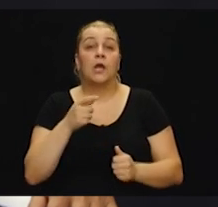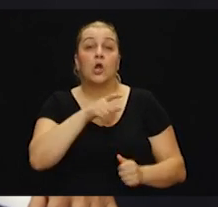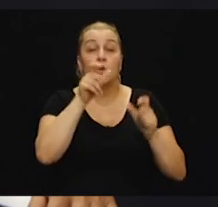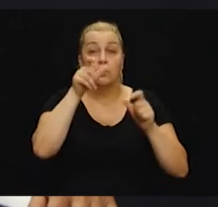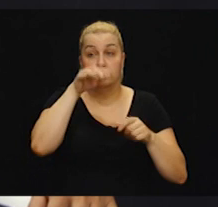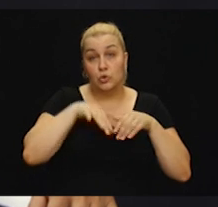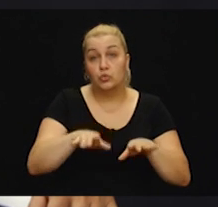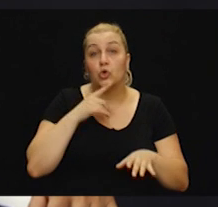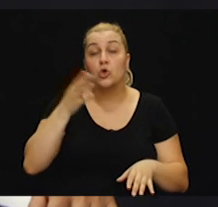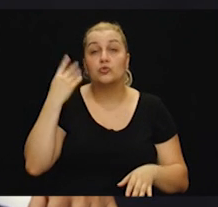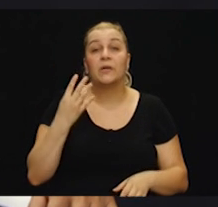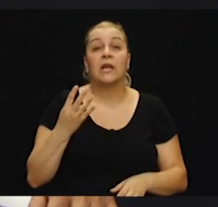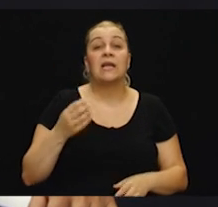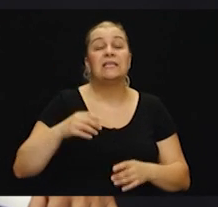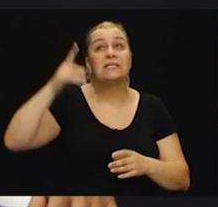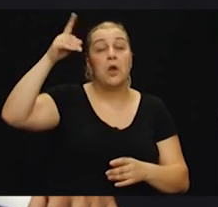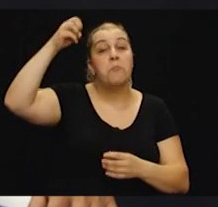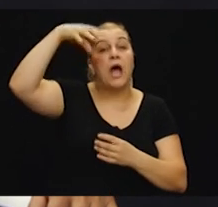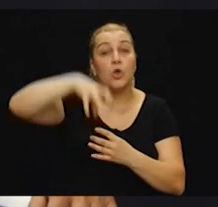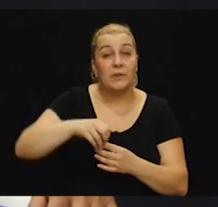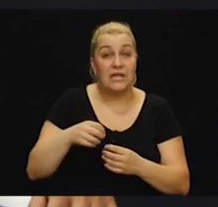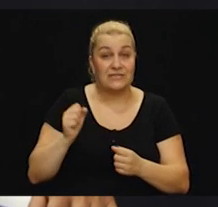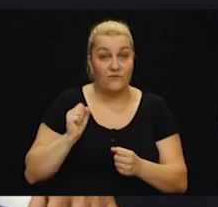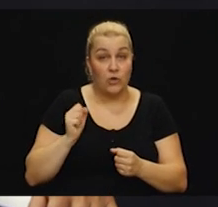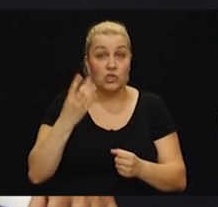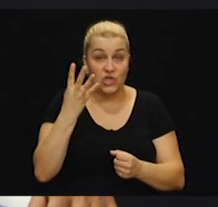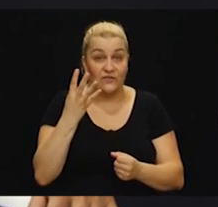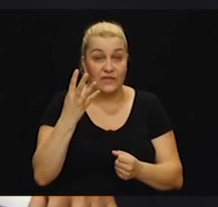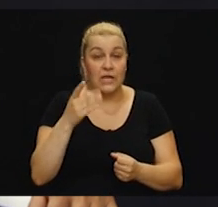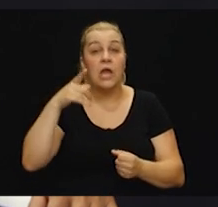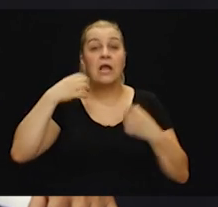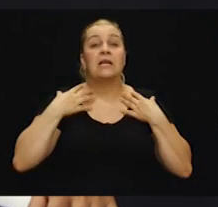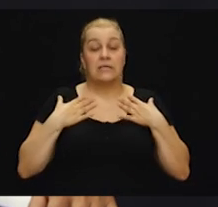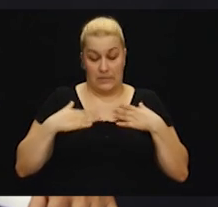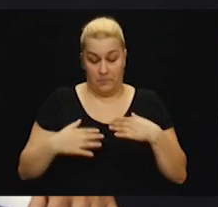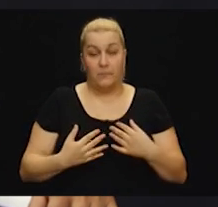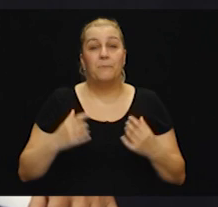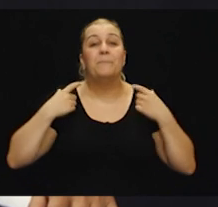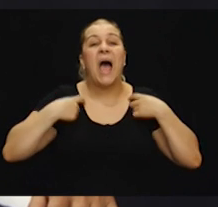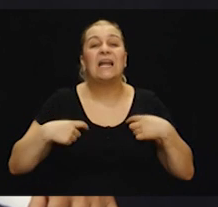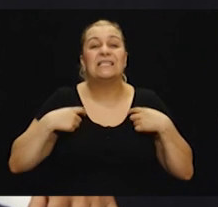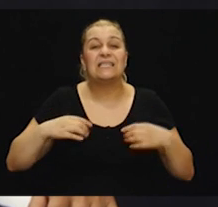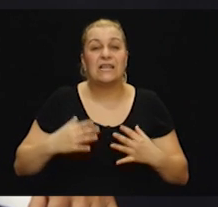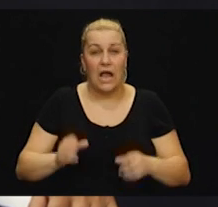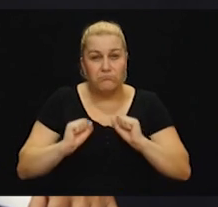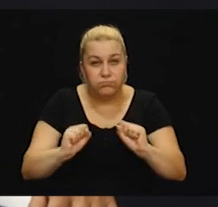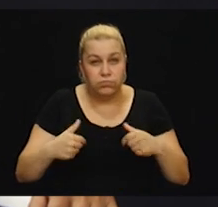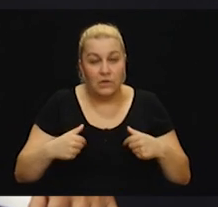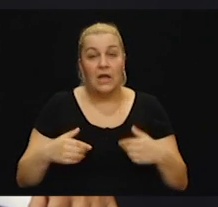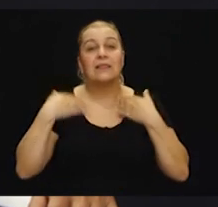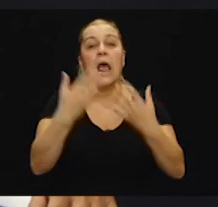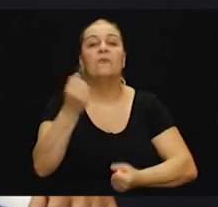četvrte brigade, su skidali sa sebe pancirke i davali našim vozačima kako bi njih zaštitili. Znači, od toga da krenemo.